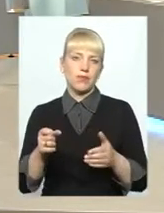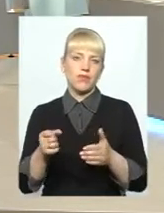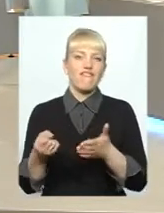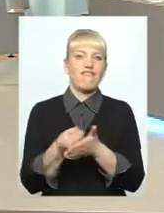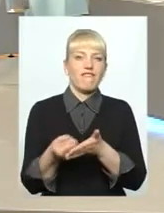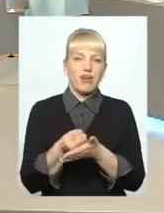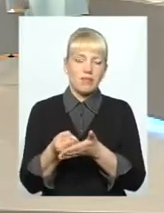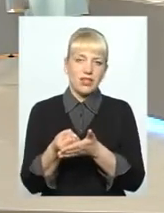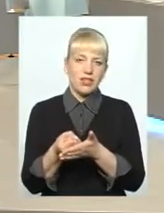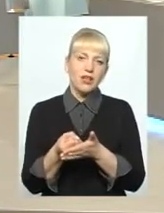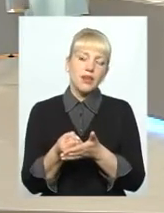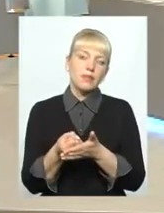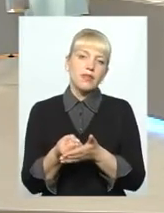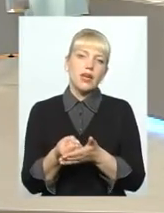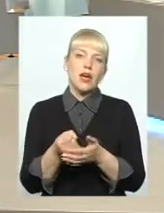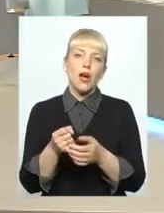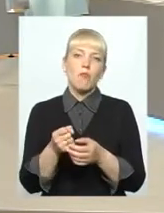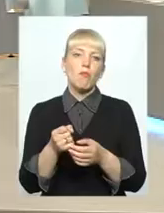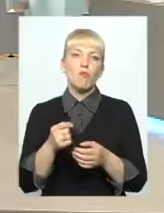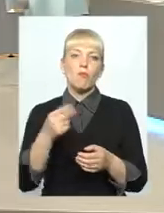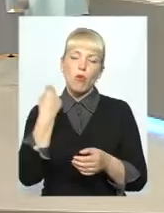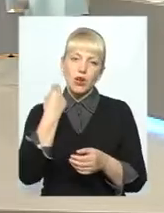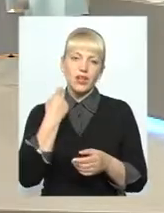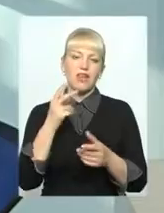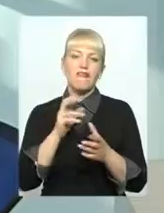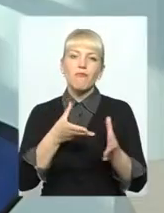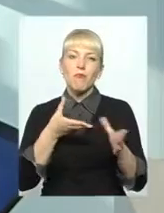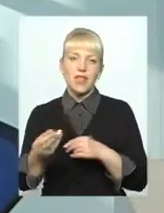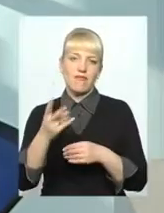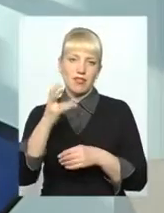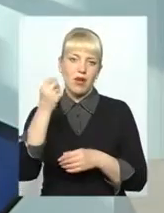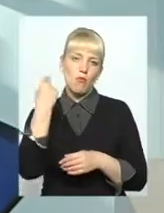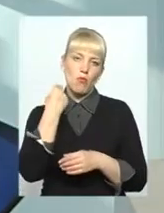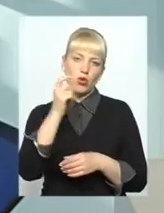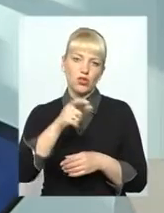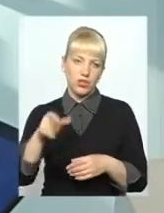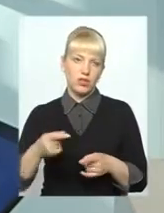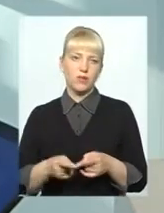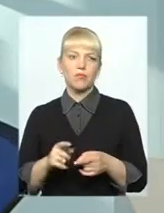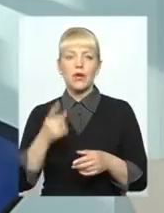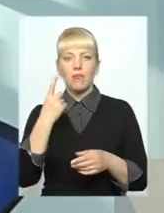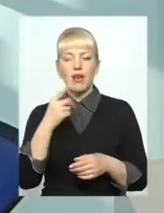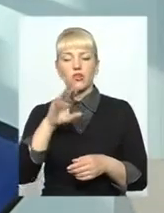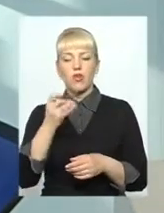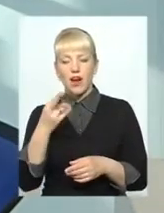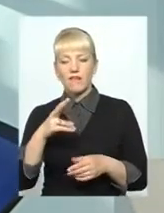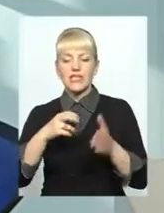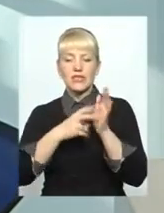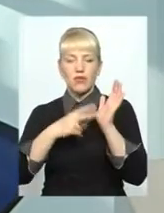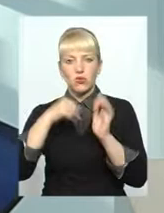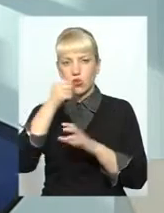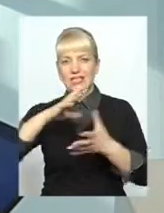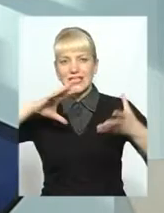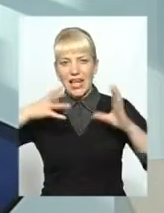вплинути на боржників? Давайте так скажемо. Так. На 1 травня 2017 року загально заборговані споживачів